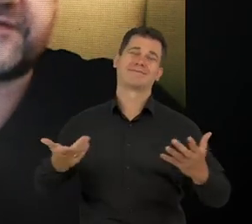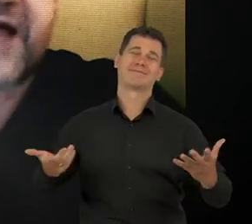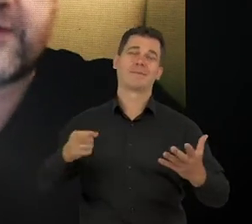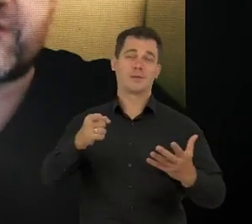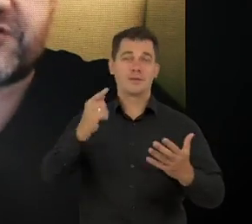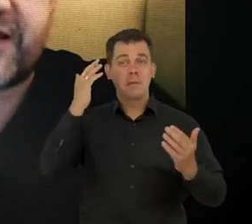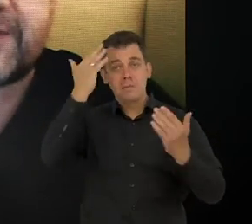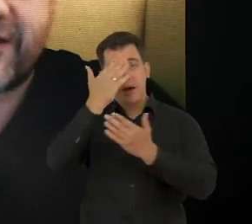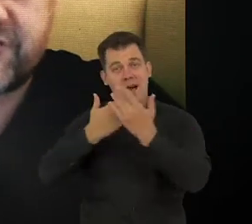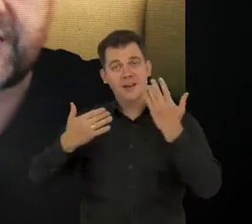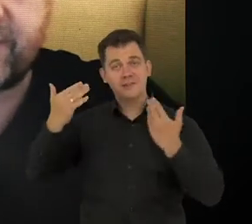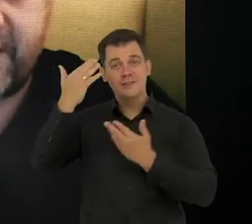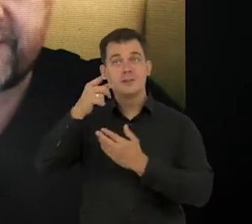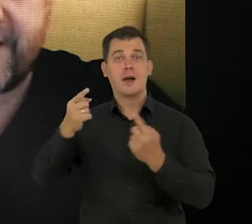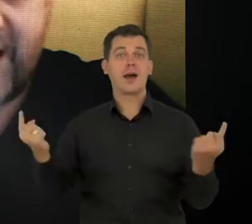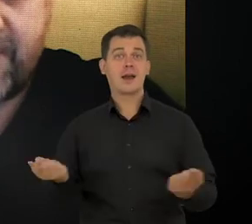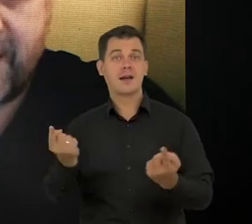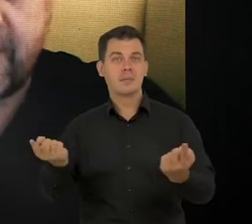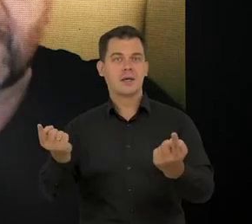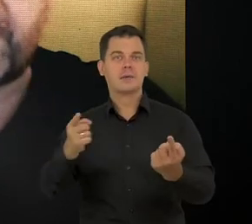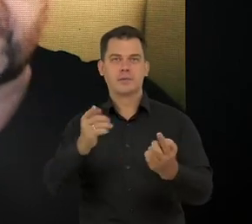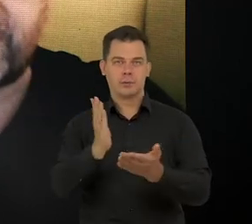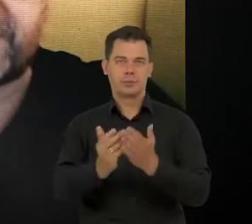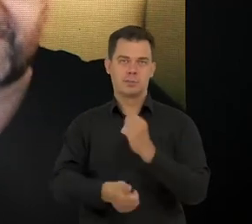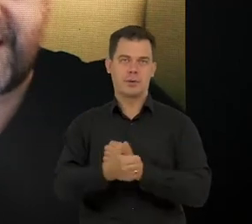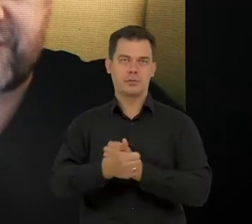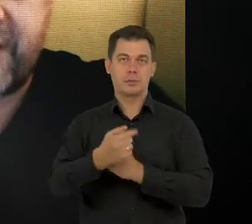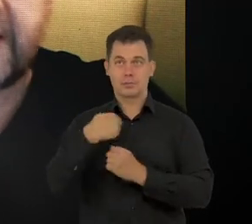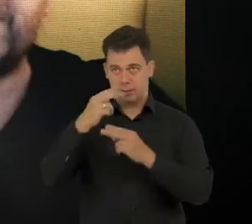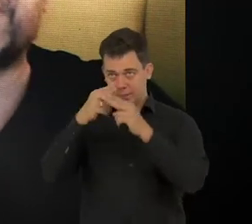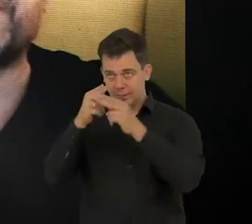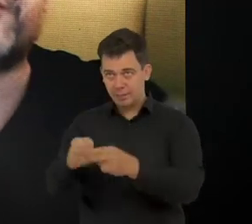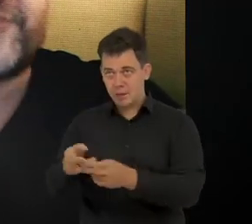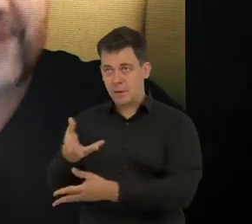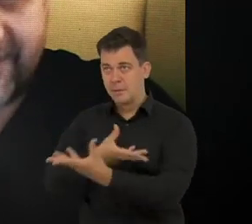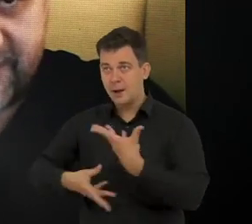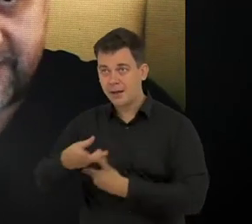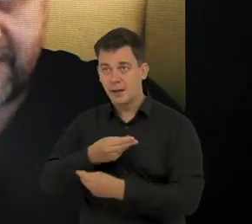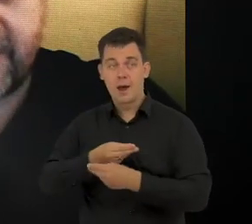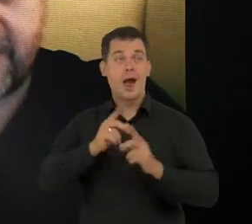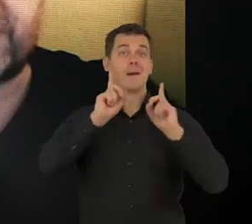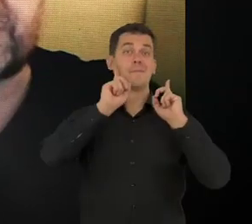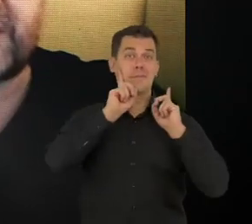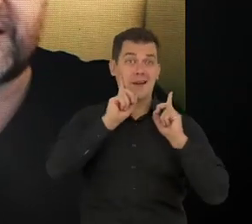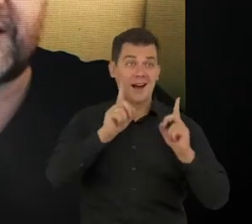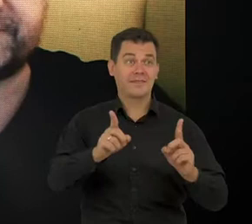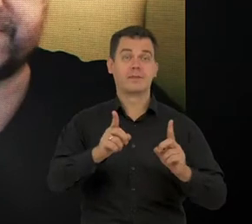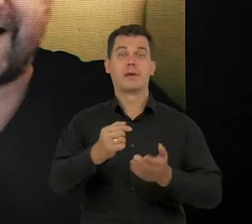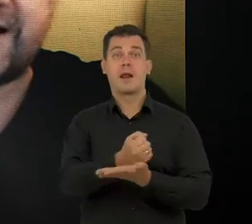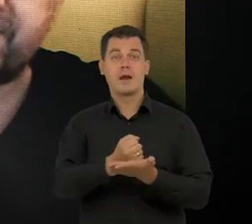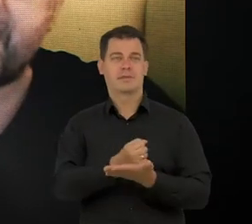to jest całe to myślenie magiczne, które jest w reklamach, powoduje, że my raczej wierzymy w magię, niż